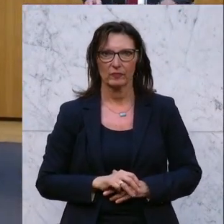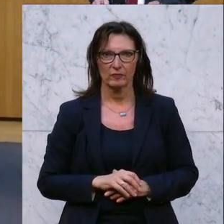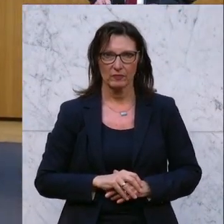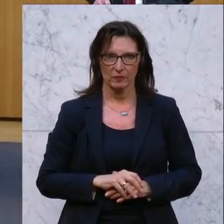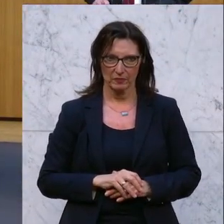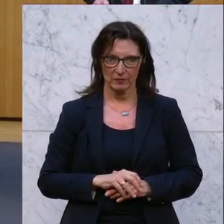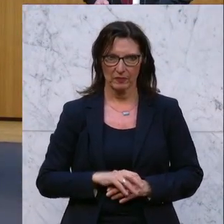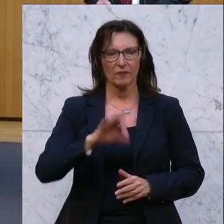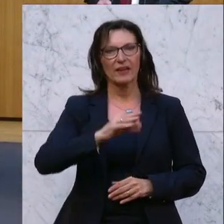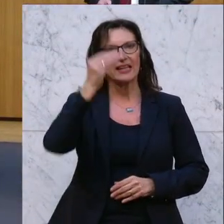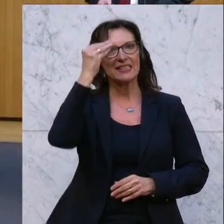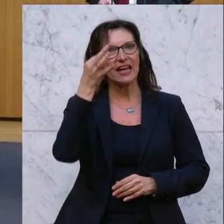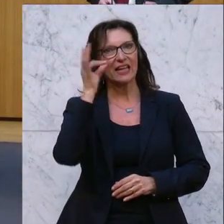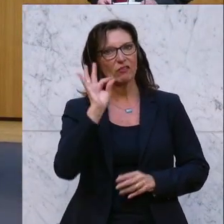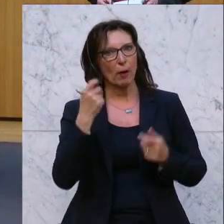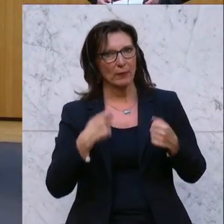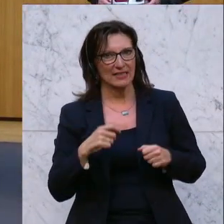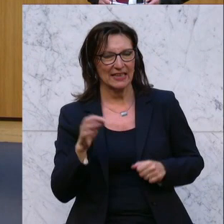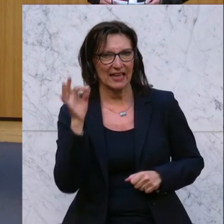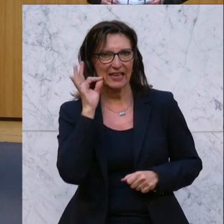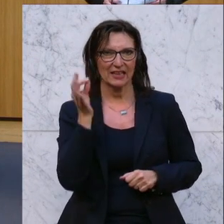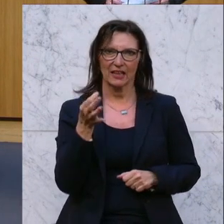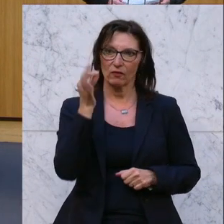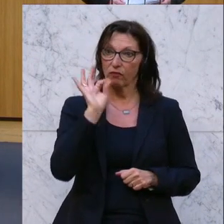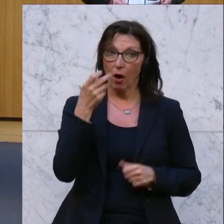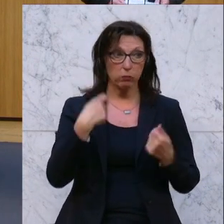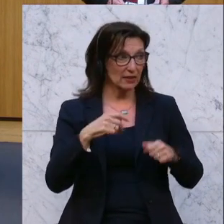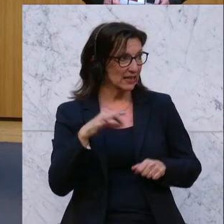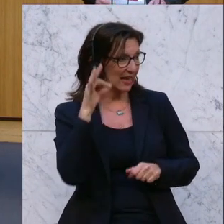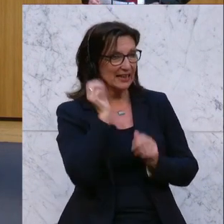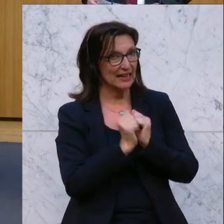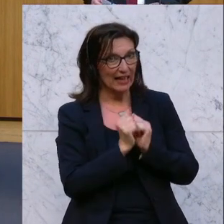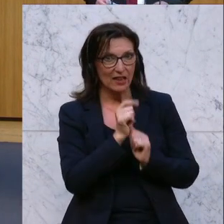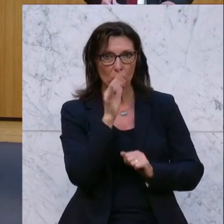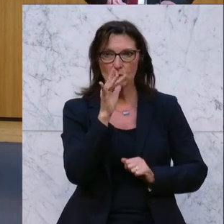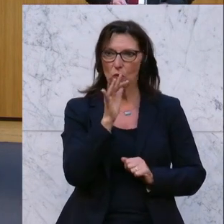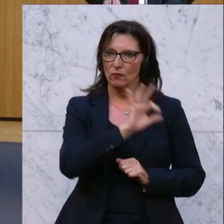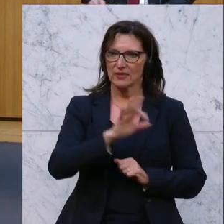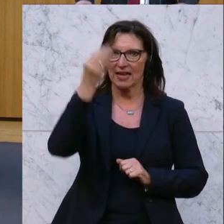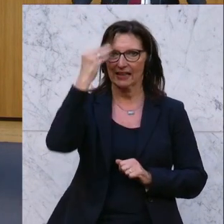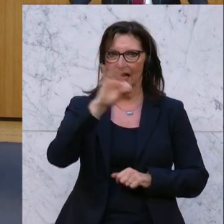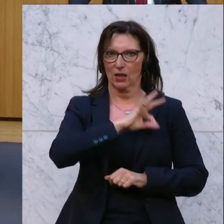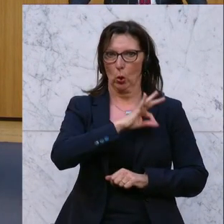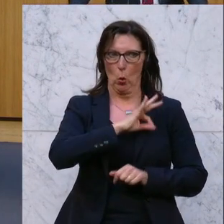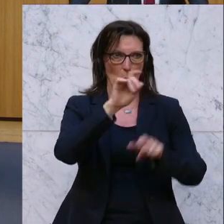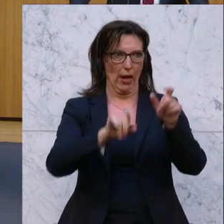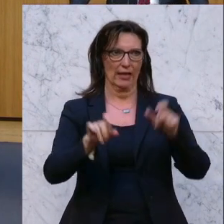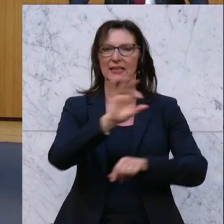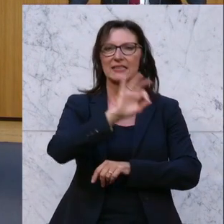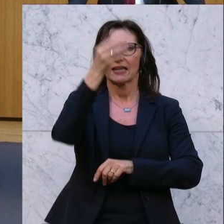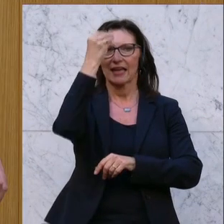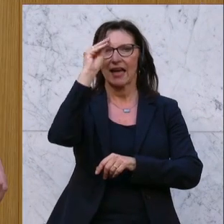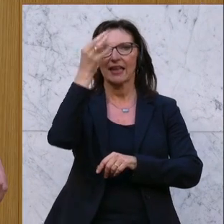Sehr geehrte Frau Präsidentin, Frau Präsidentin des Rechnungshofes, geschätzte Kolleginnen und Kollegen, sehr geehrte Damen und Herren,